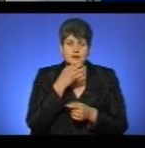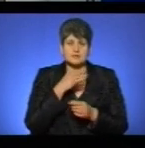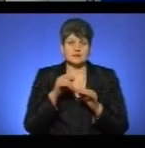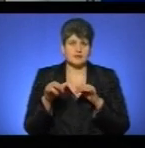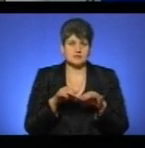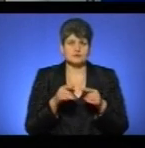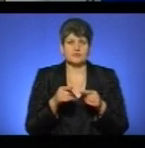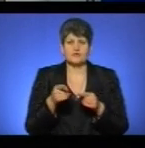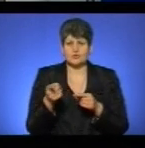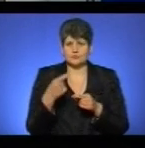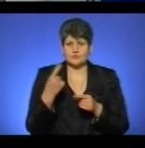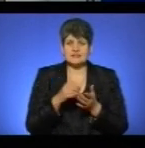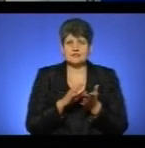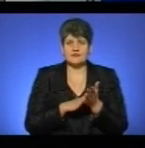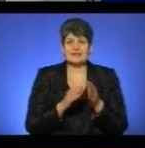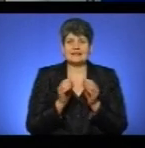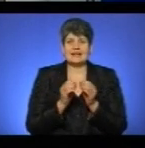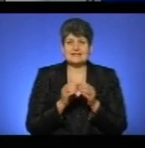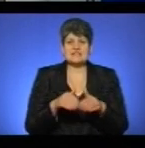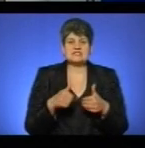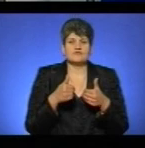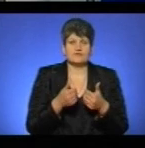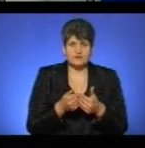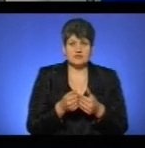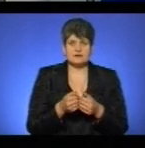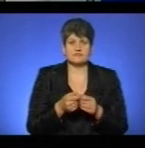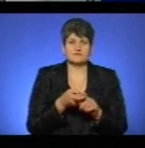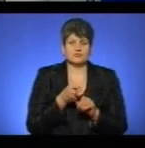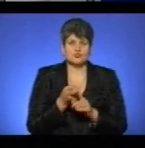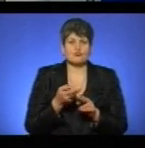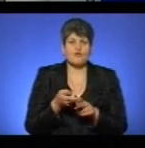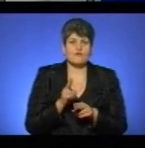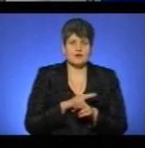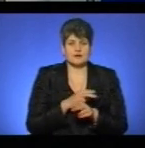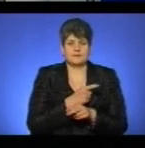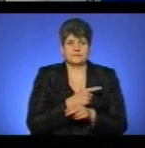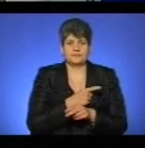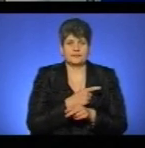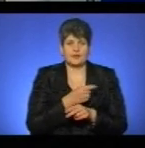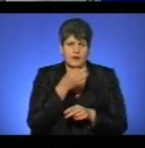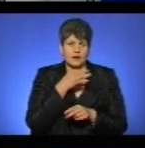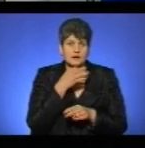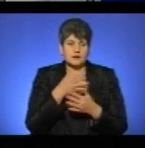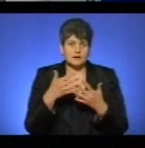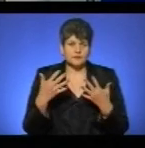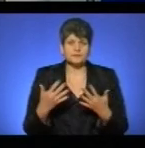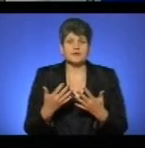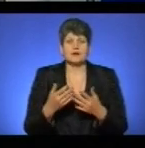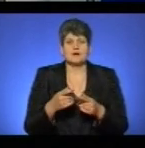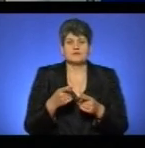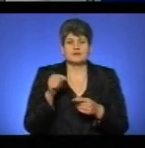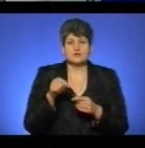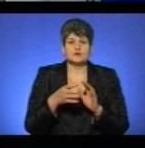у Тернопільській області зареєструвала 10 звернень з приводу повернення ліків, повідомив Тарас Пронів. Зазначу постановою Кабміну, в